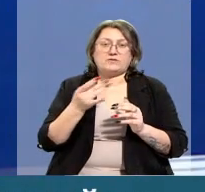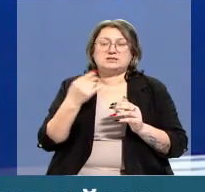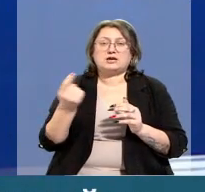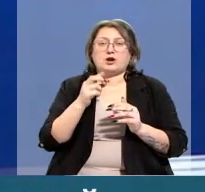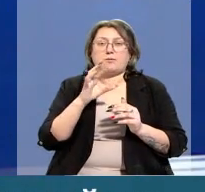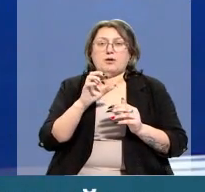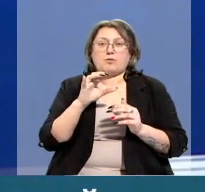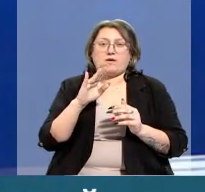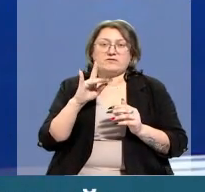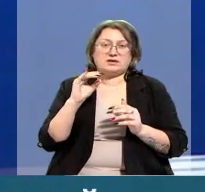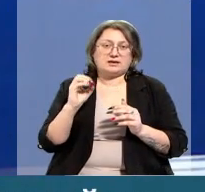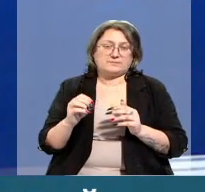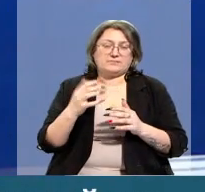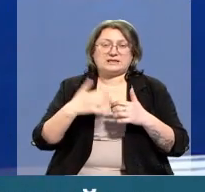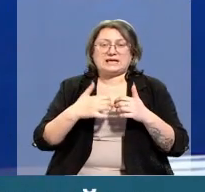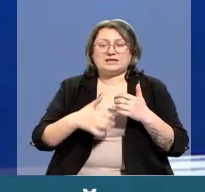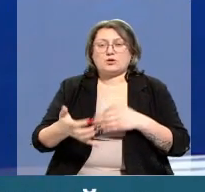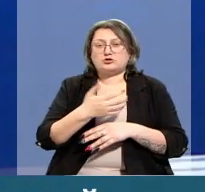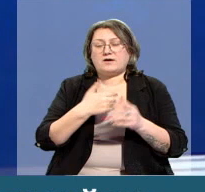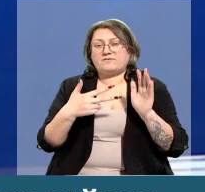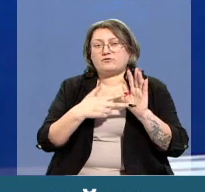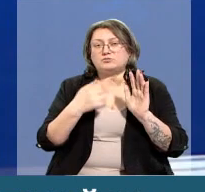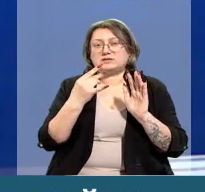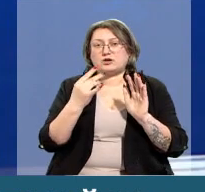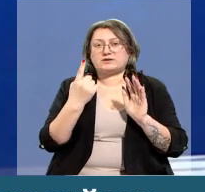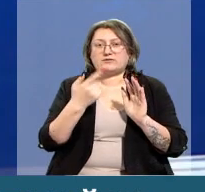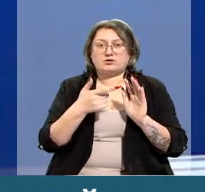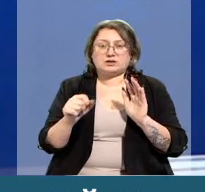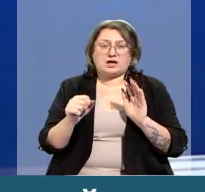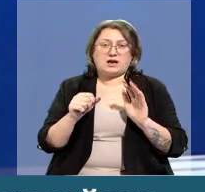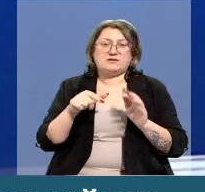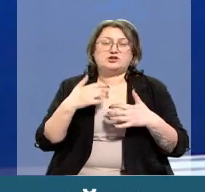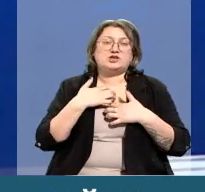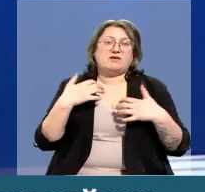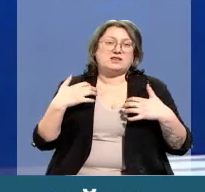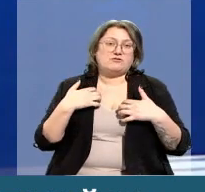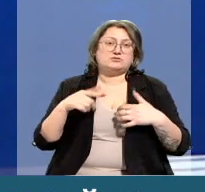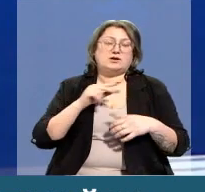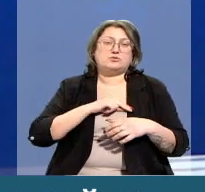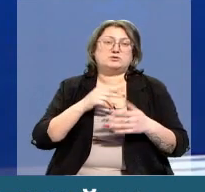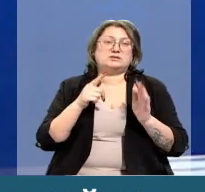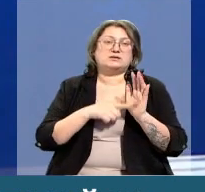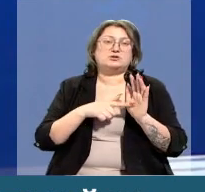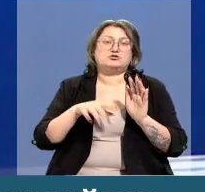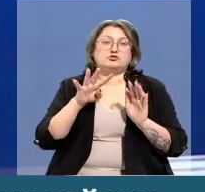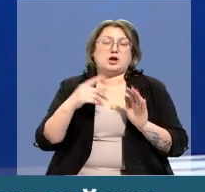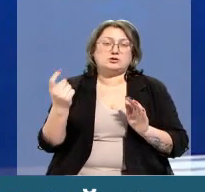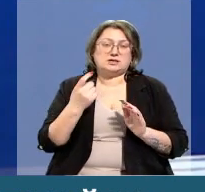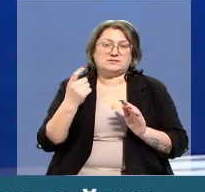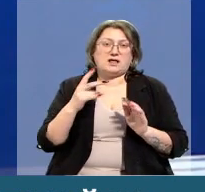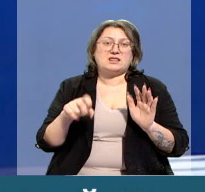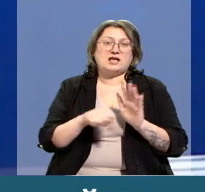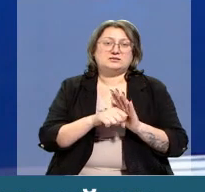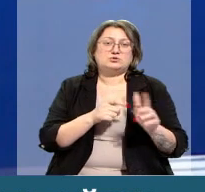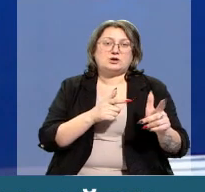зернобобовых культур. Средняя урожайность составила 8 центнеров с гектара. В отрасли животноводства функционирует 74 хозяйства. На